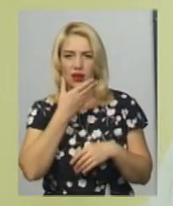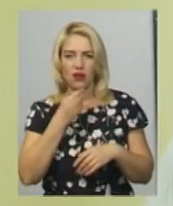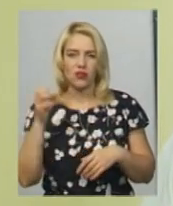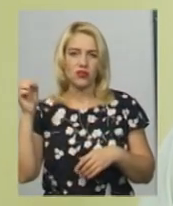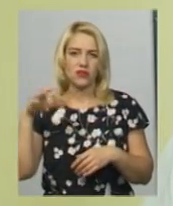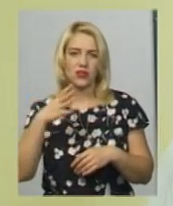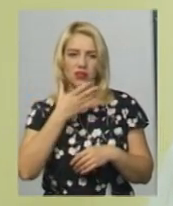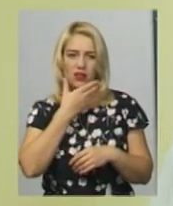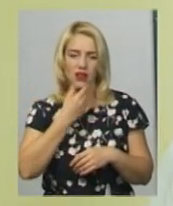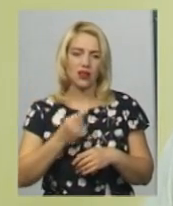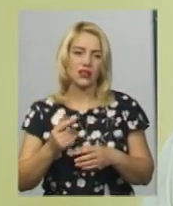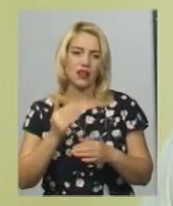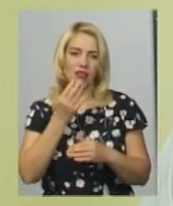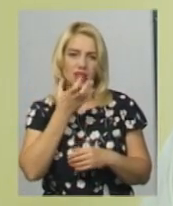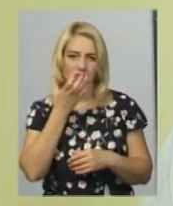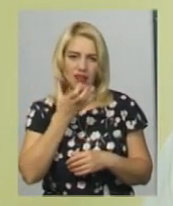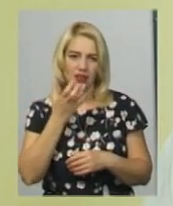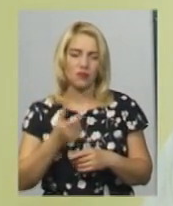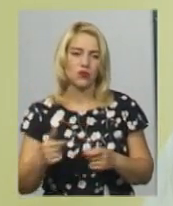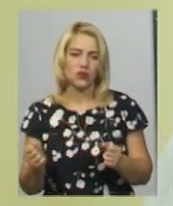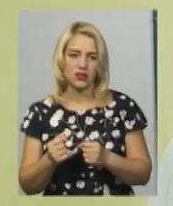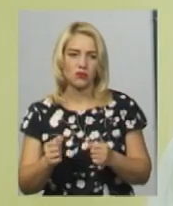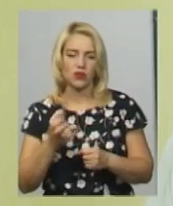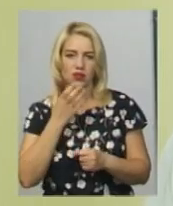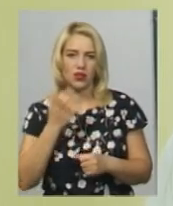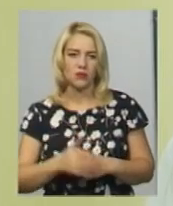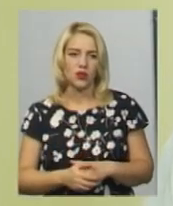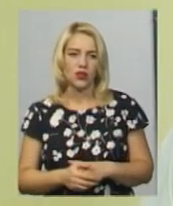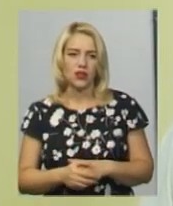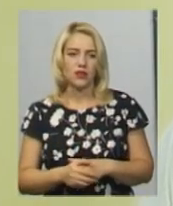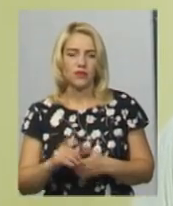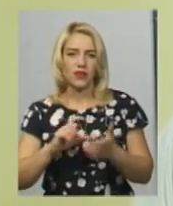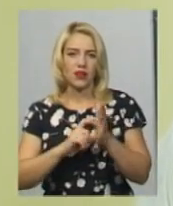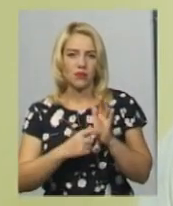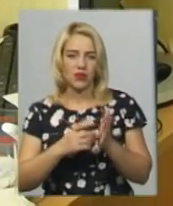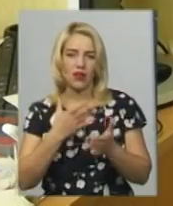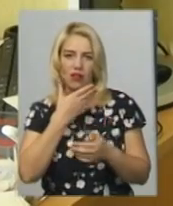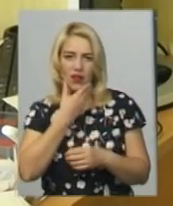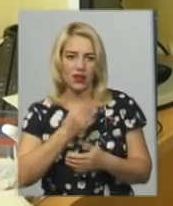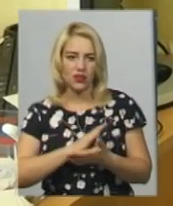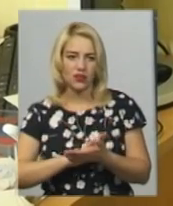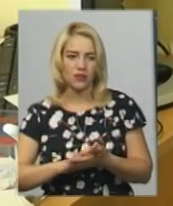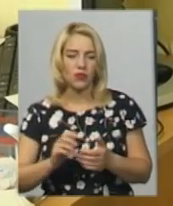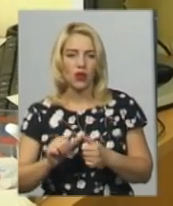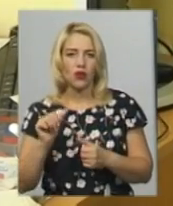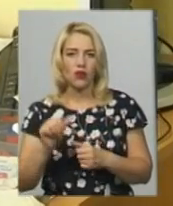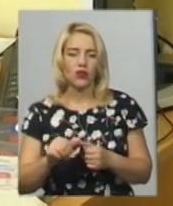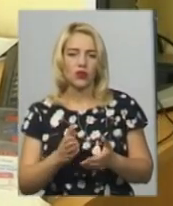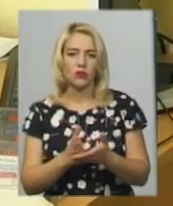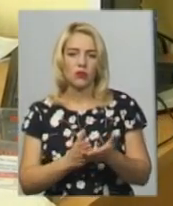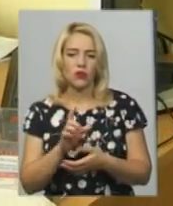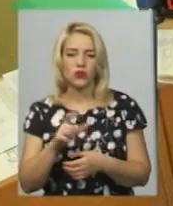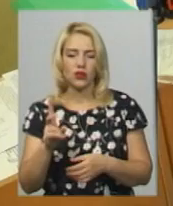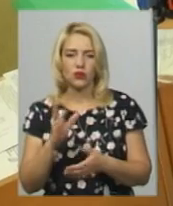хороше, тепло, зимою тепло і кабінети хороші. Окрім обслуговування людей, що